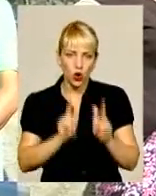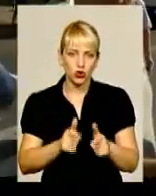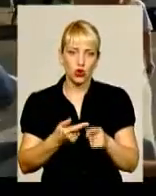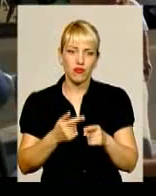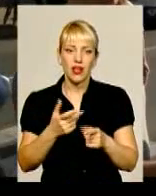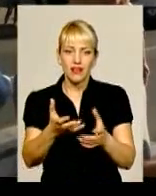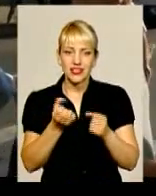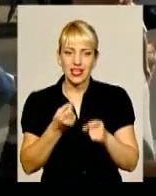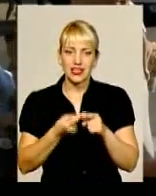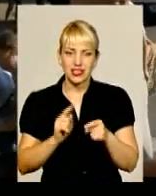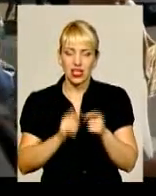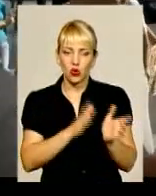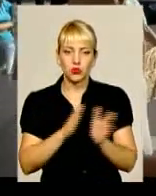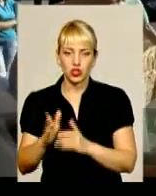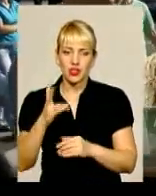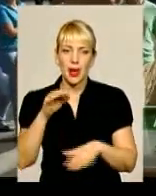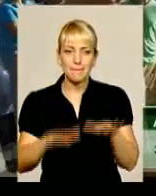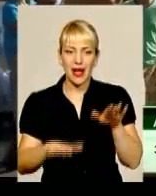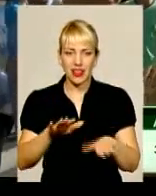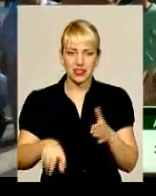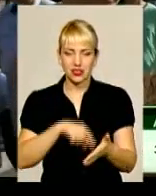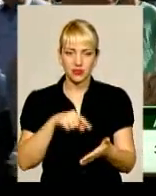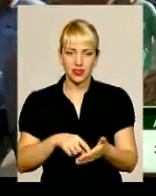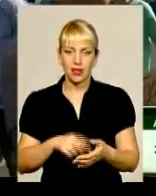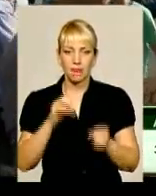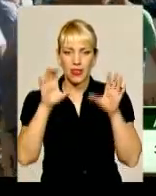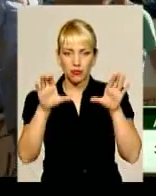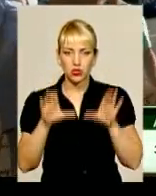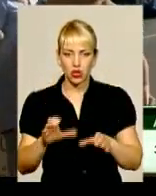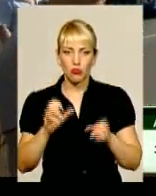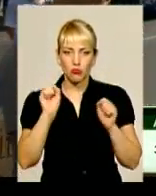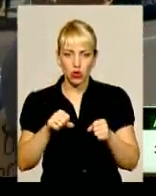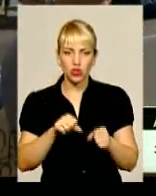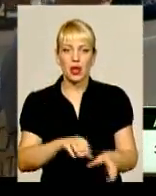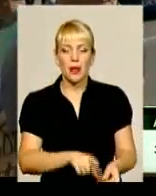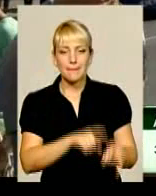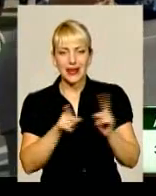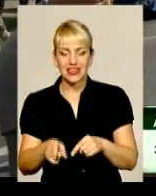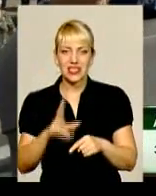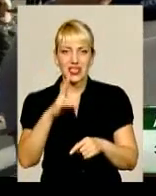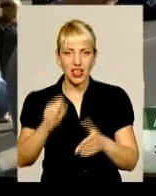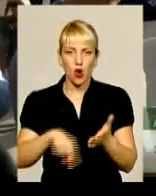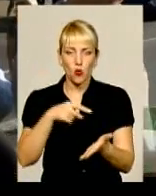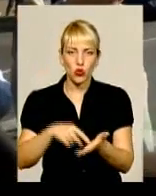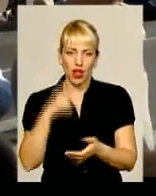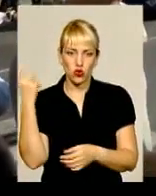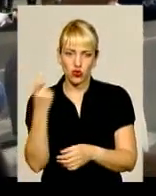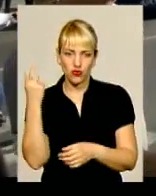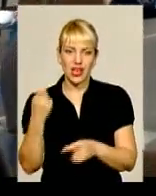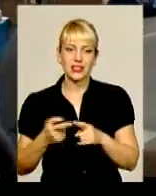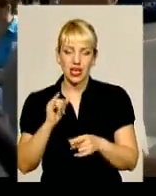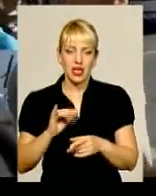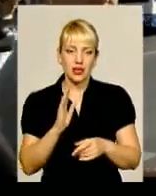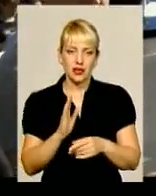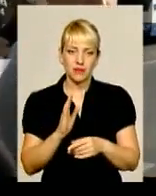міста. По закону гуртожиток повинен бути переданим комунальним власним містом. І міська влада готова сприяти, допомагати. Ми так, що